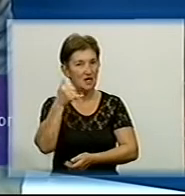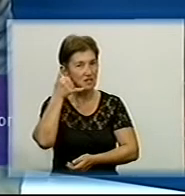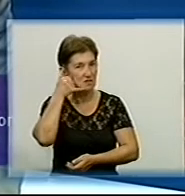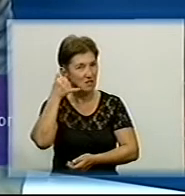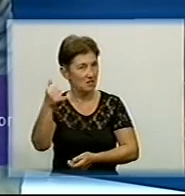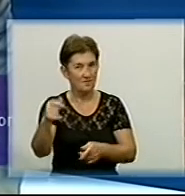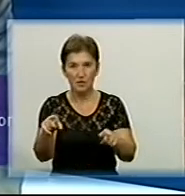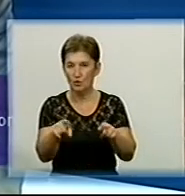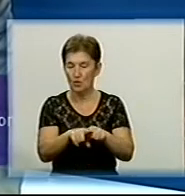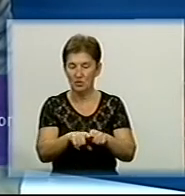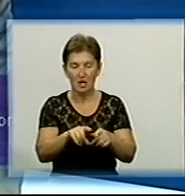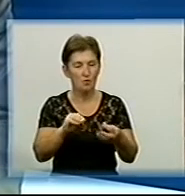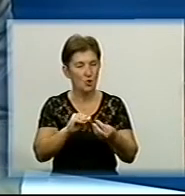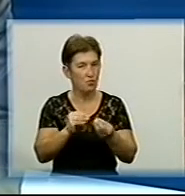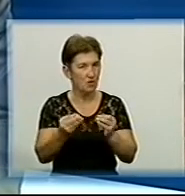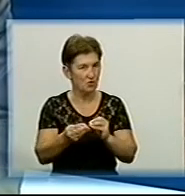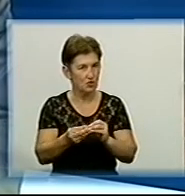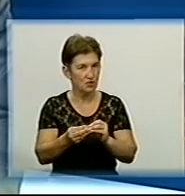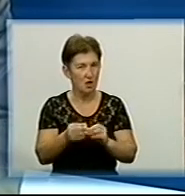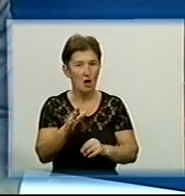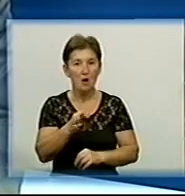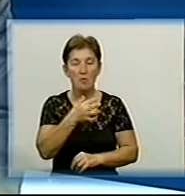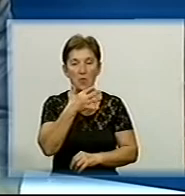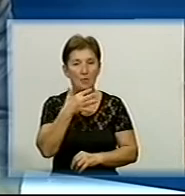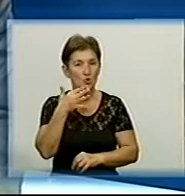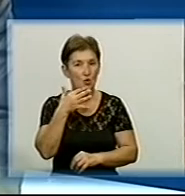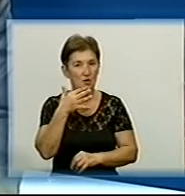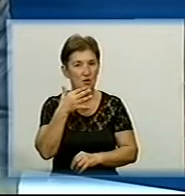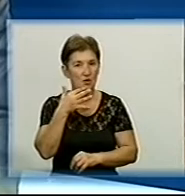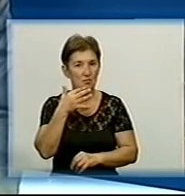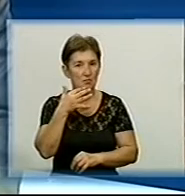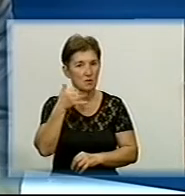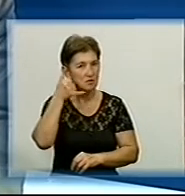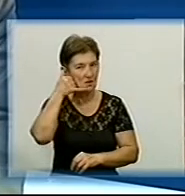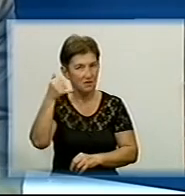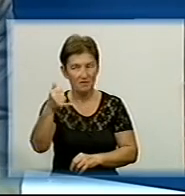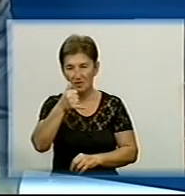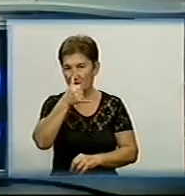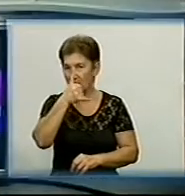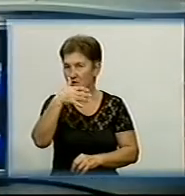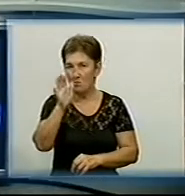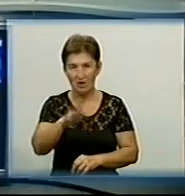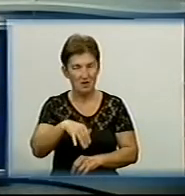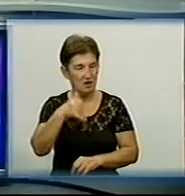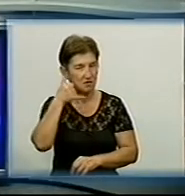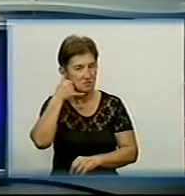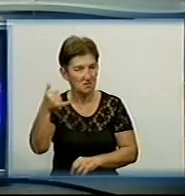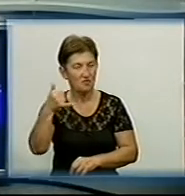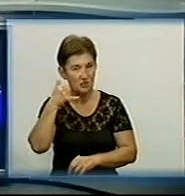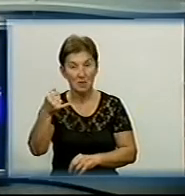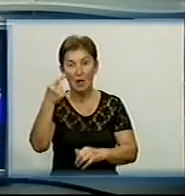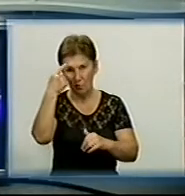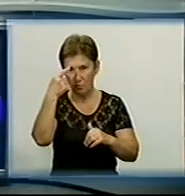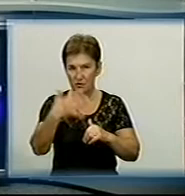проблематично По многим телефонам Оператори гарячої лінії Не могли дозвонитися Ми прекрасно розуміємо людей